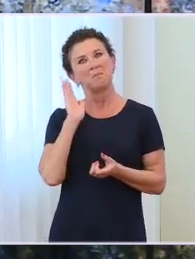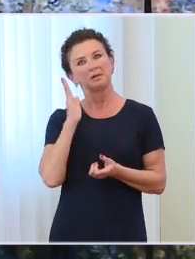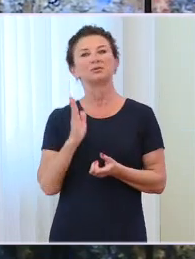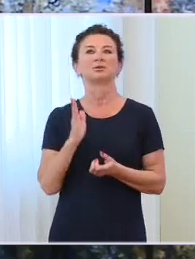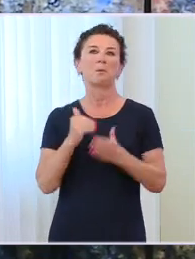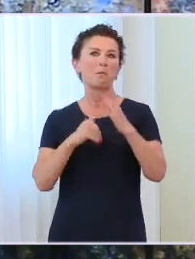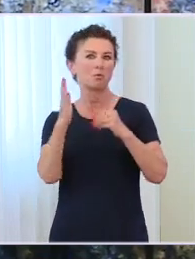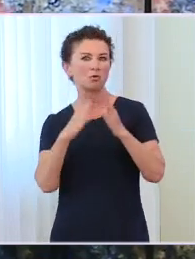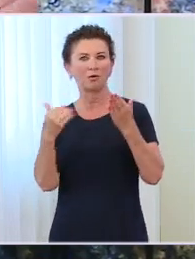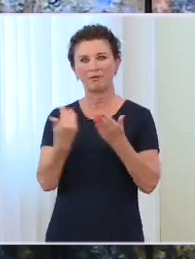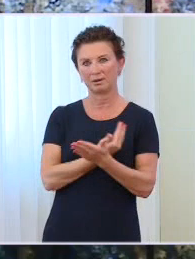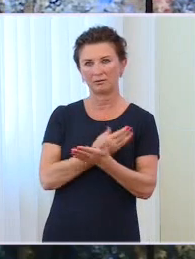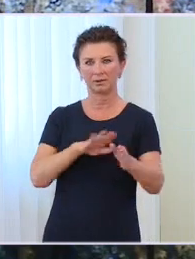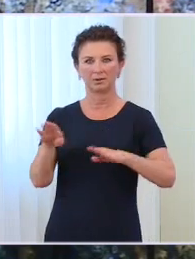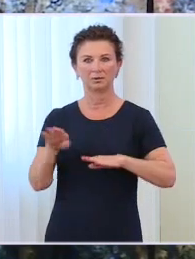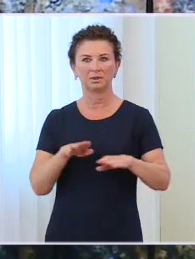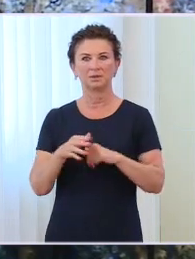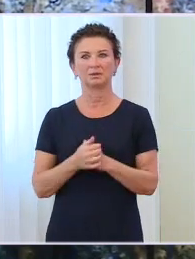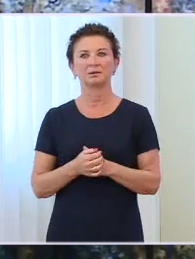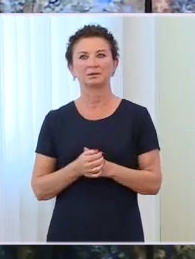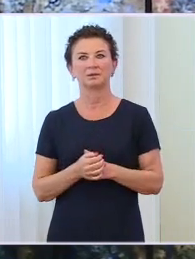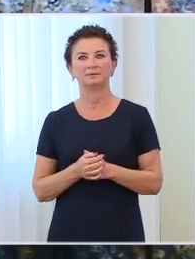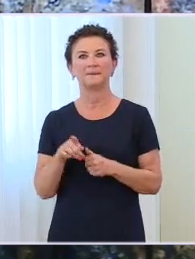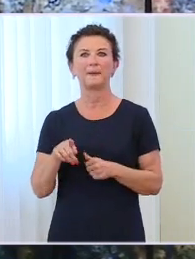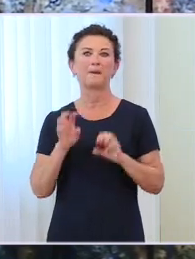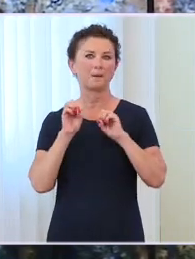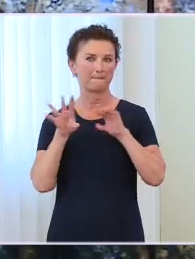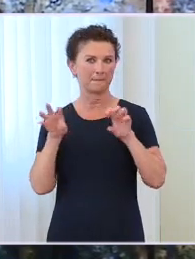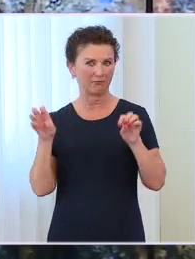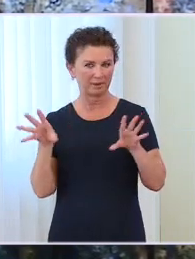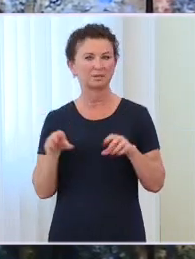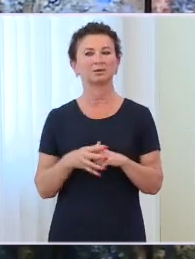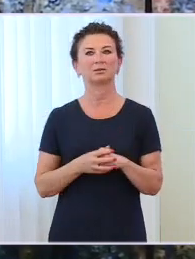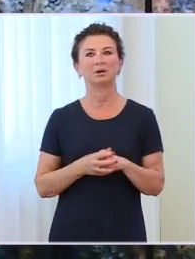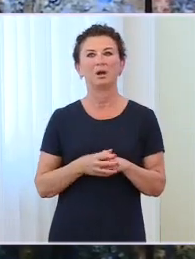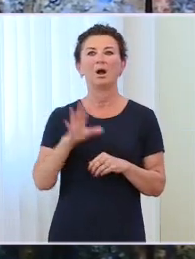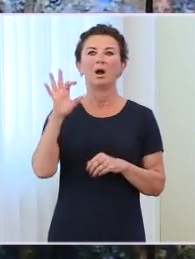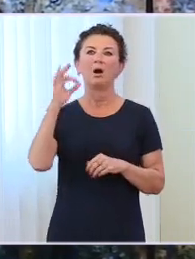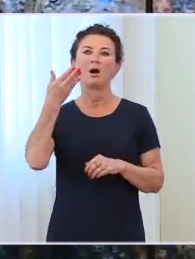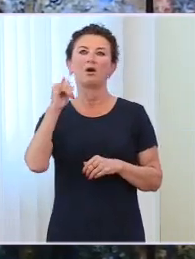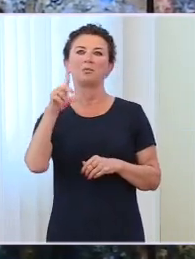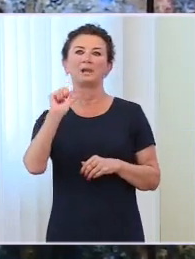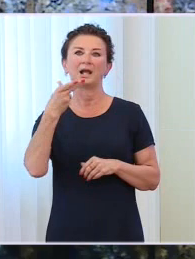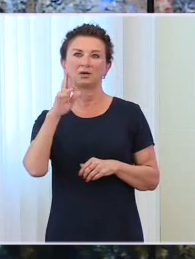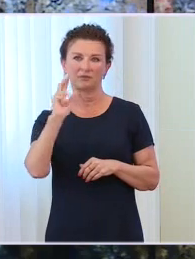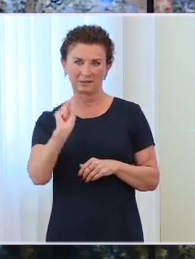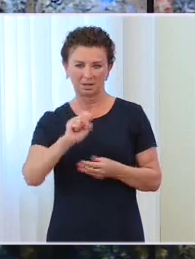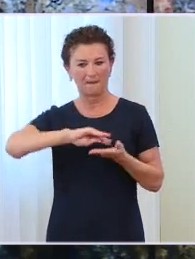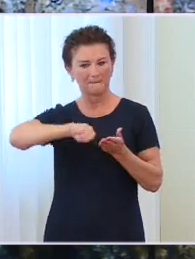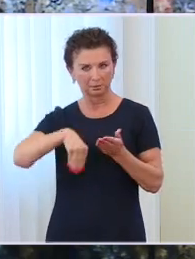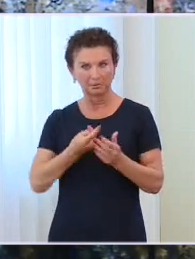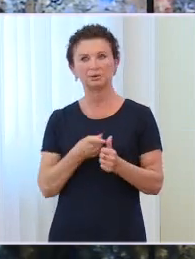ten list intencyjny pani prof. Małgorzata Omilanowska, minister kultury i dziedzictwa narodowego. Podpisze